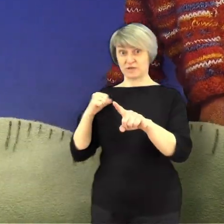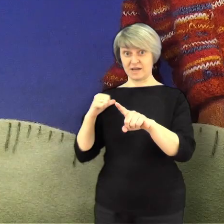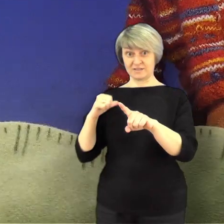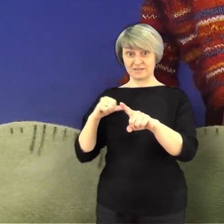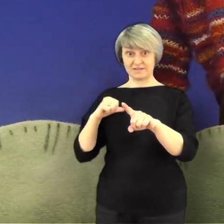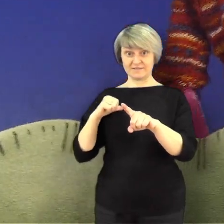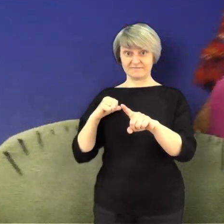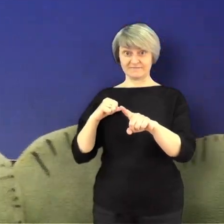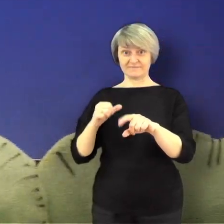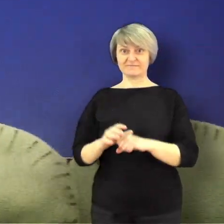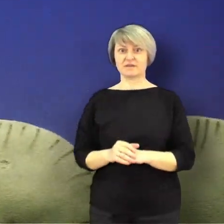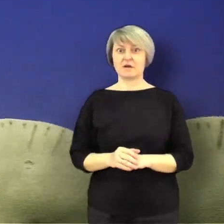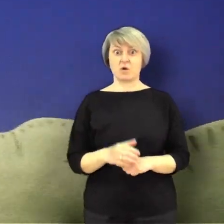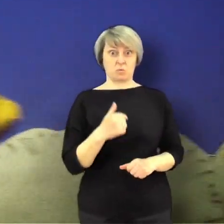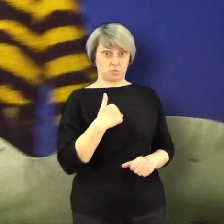Poczekajcie!